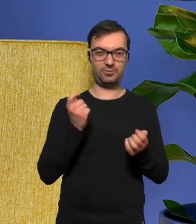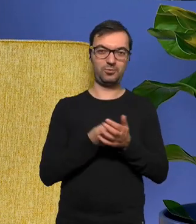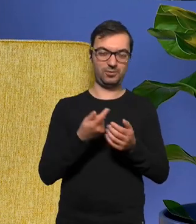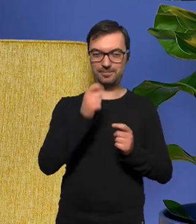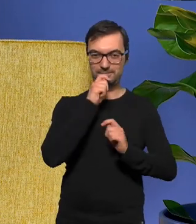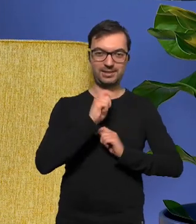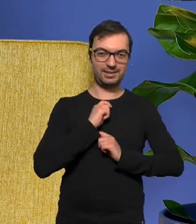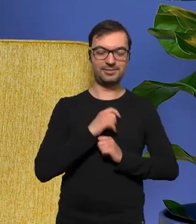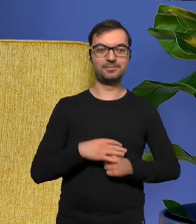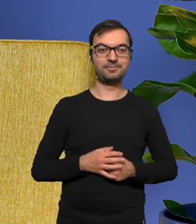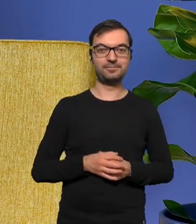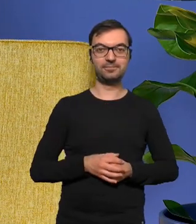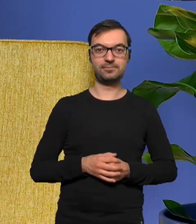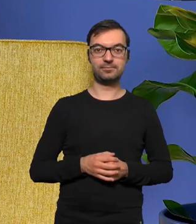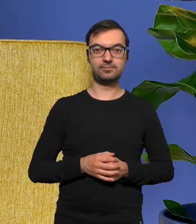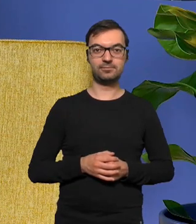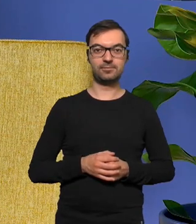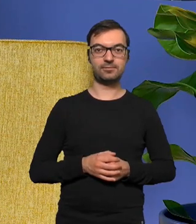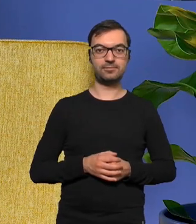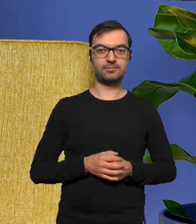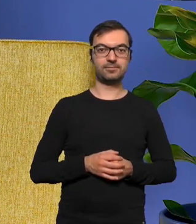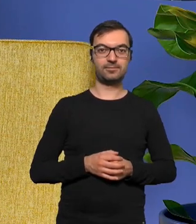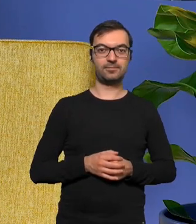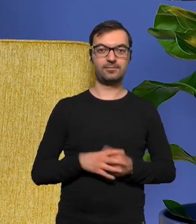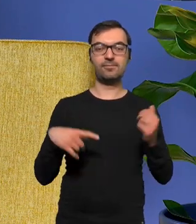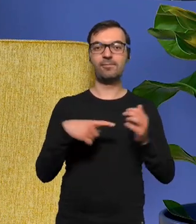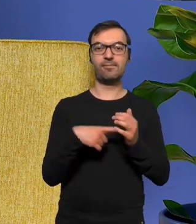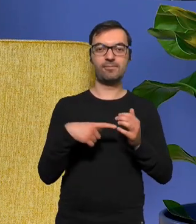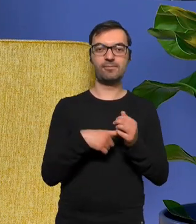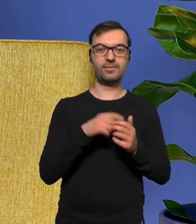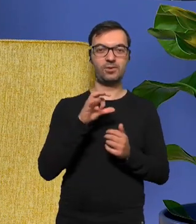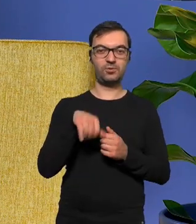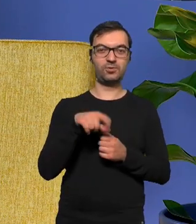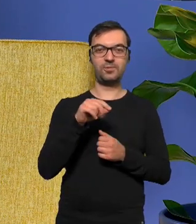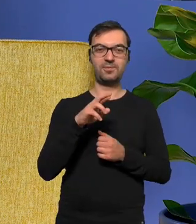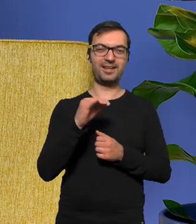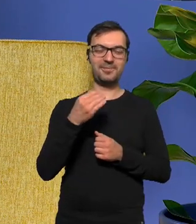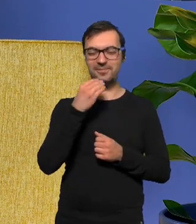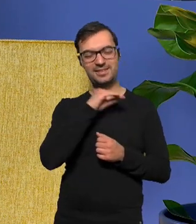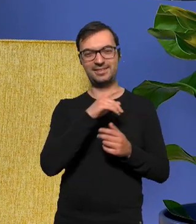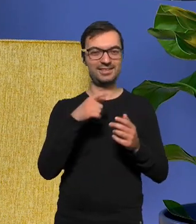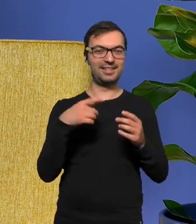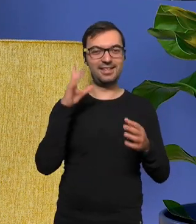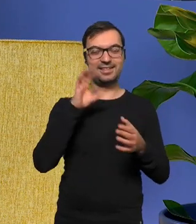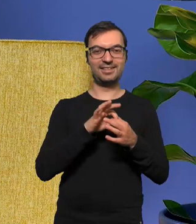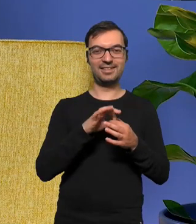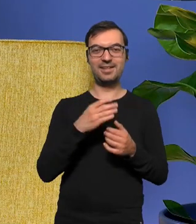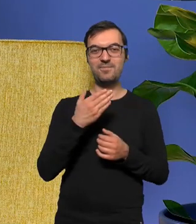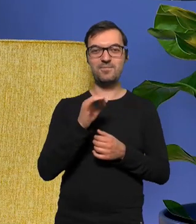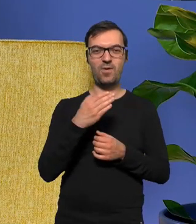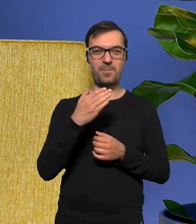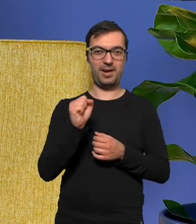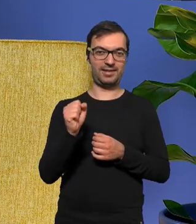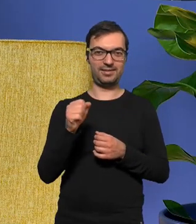i jest to kolekcja Supreme z nawiązaniem do moma